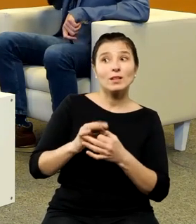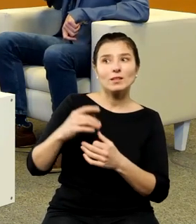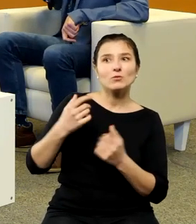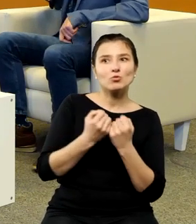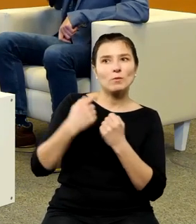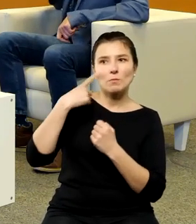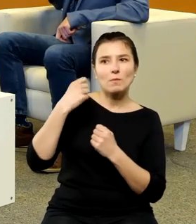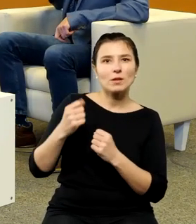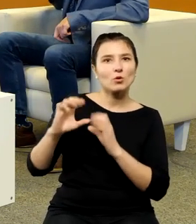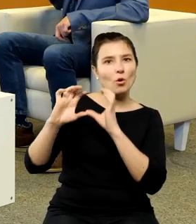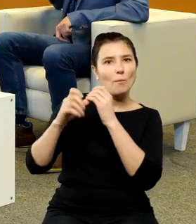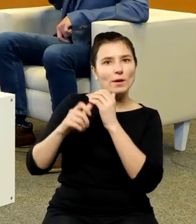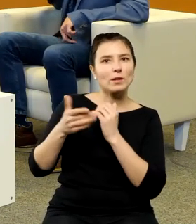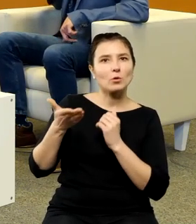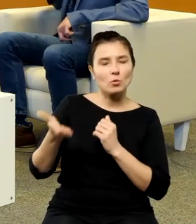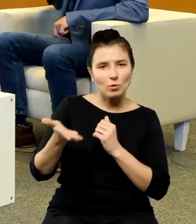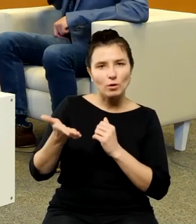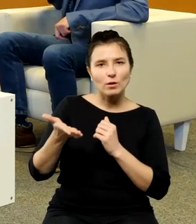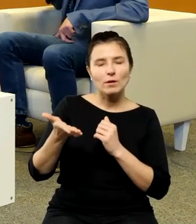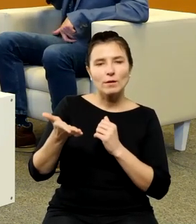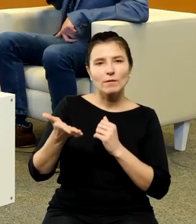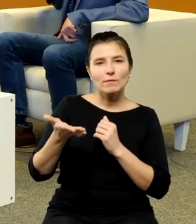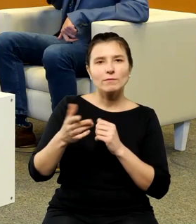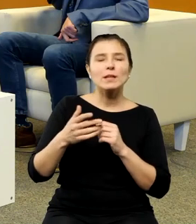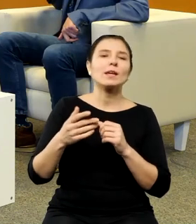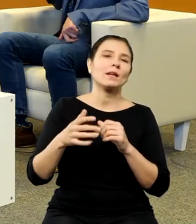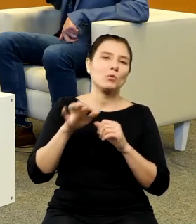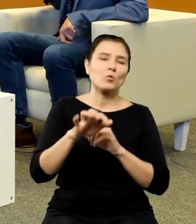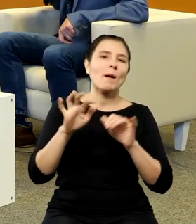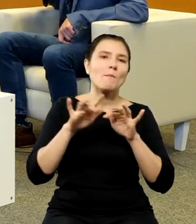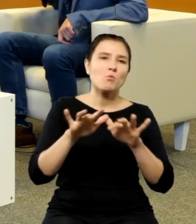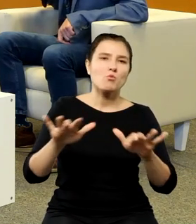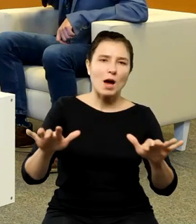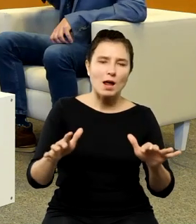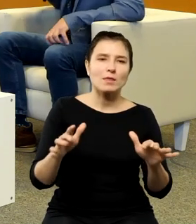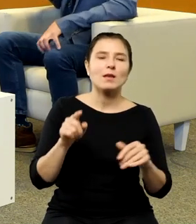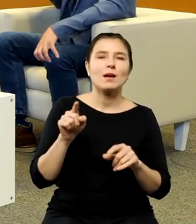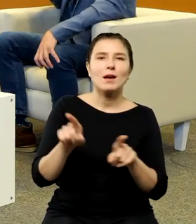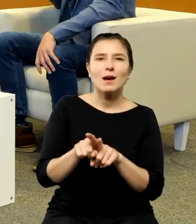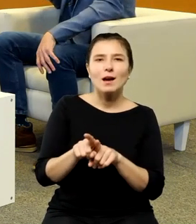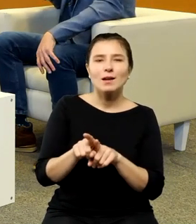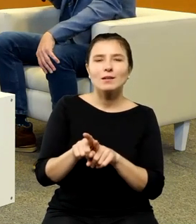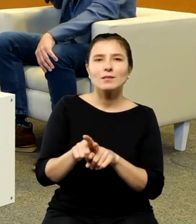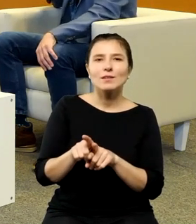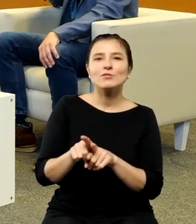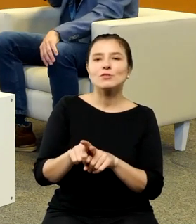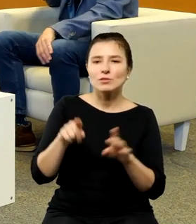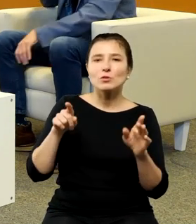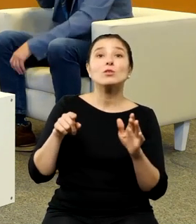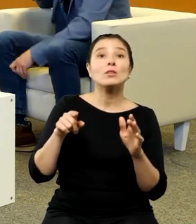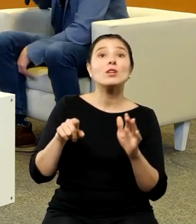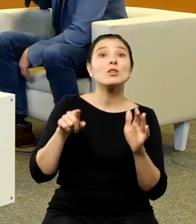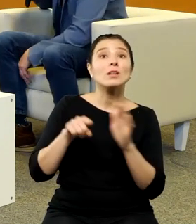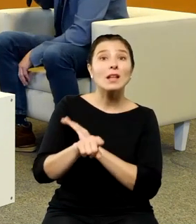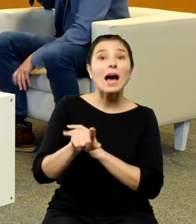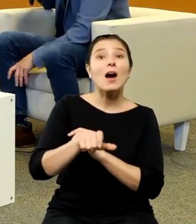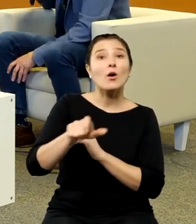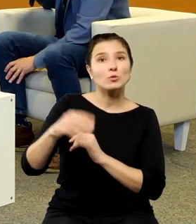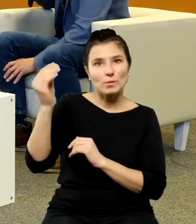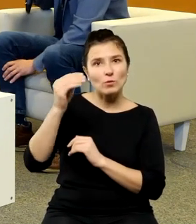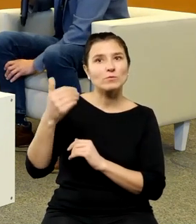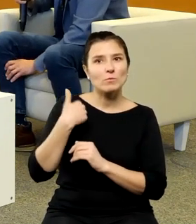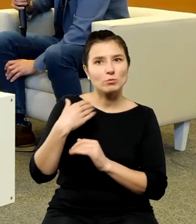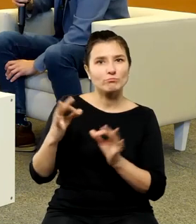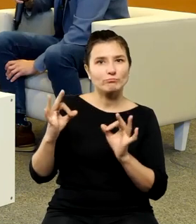tym szeroko rozumianym dyskursie popularnym ale właśnie bardziej w głąb dla naukowców to może o tym też moglibyśmy krótko Panie